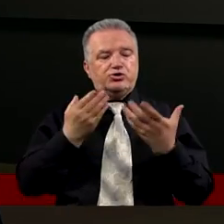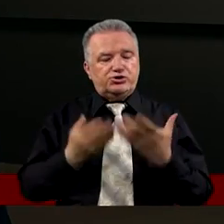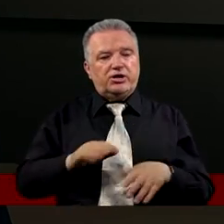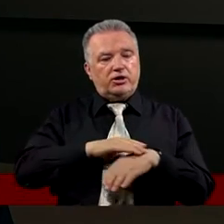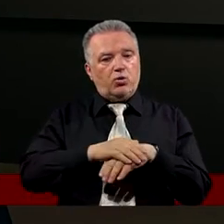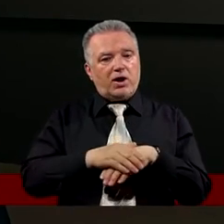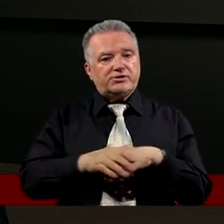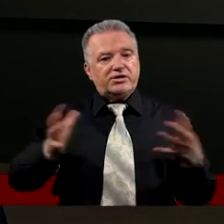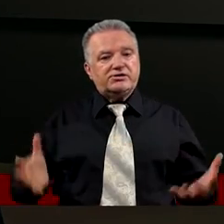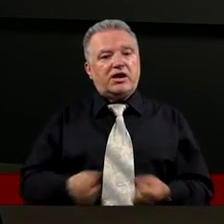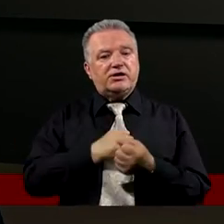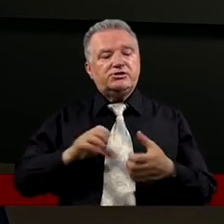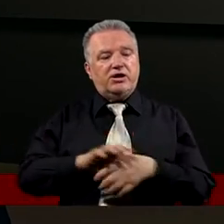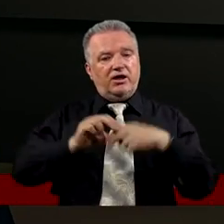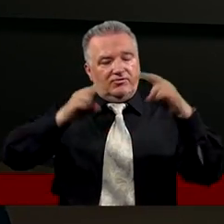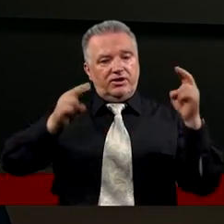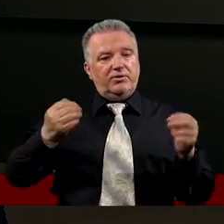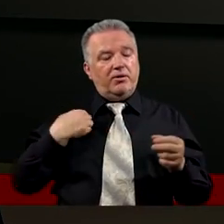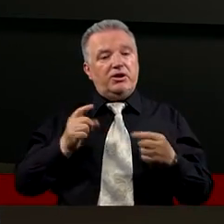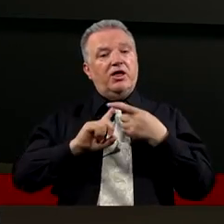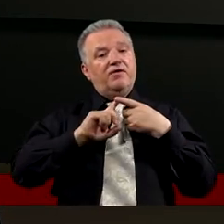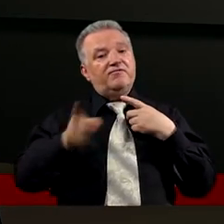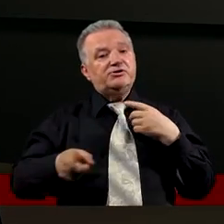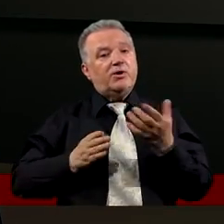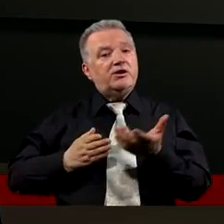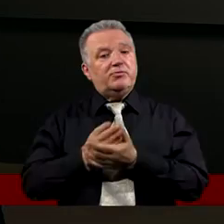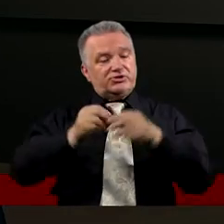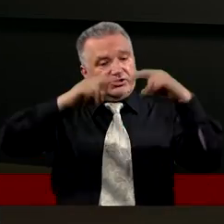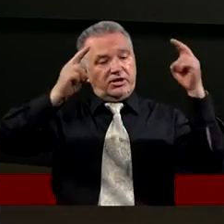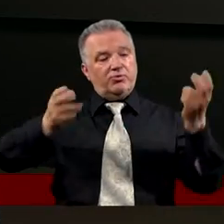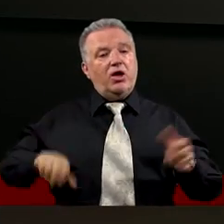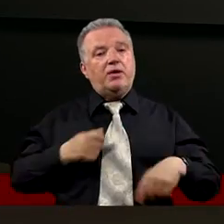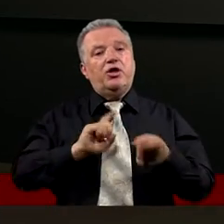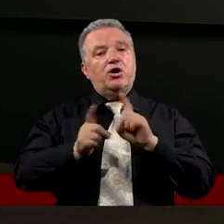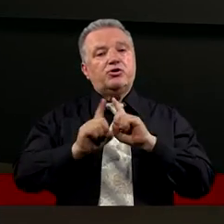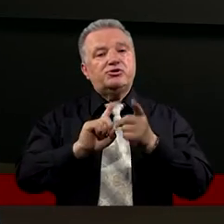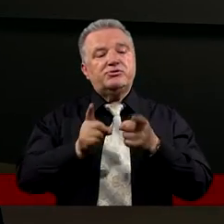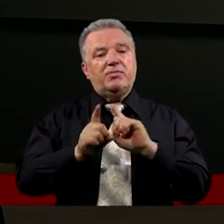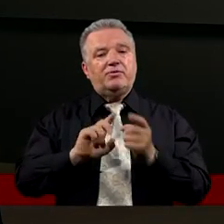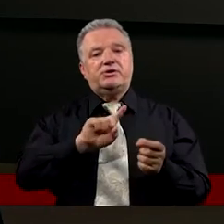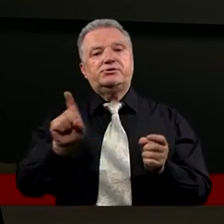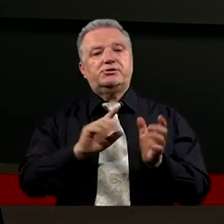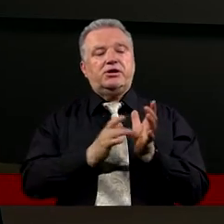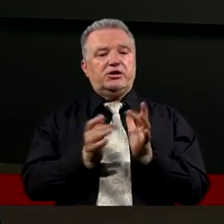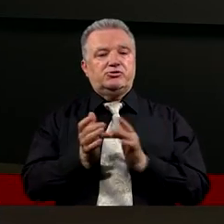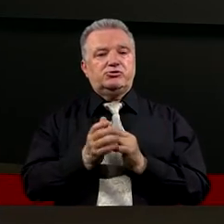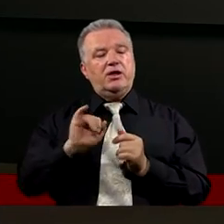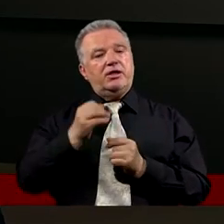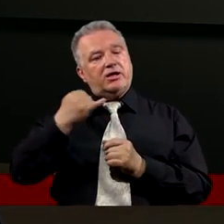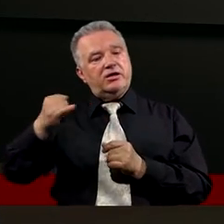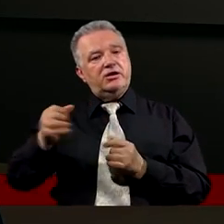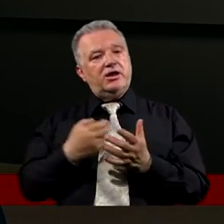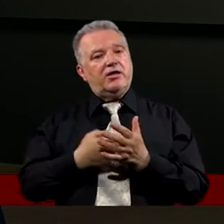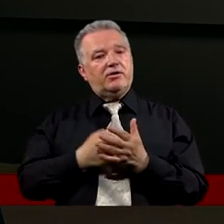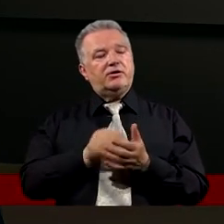Znaleźli się już w niebie Zostali przez niebo wysłani Aby wspierać Jezusa Aby rozmawiać Jak inny z ewangelistów Zaznaczy